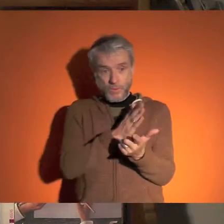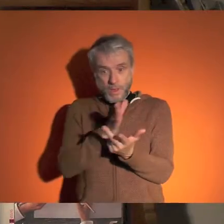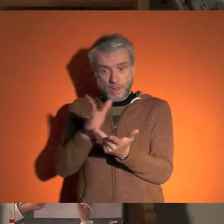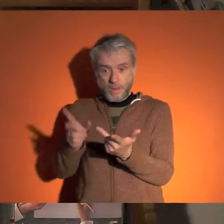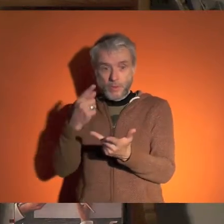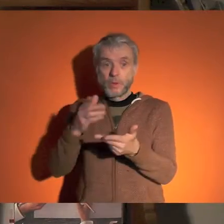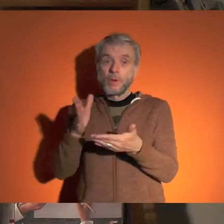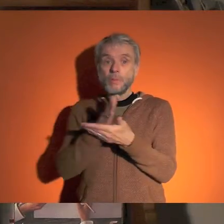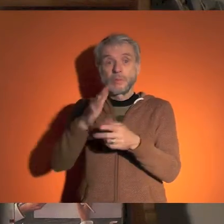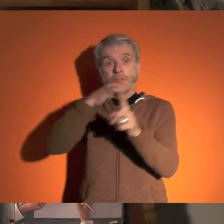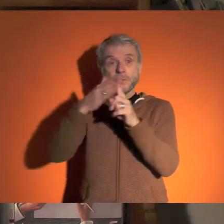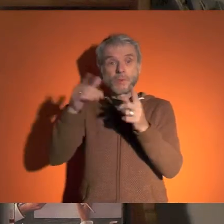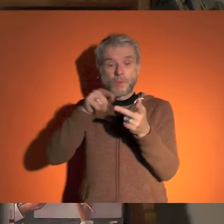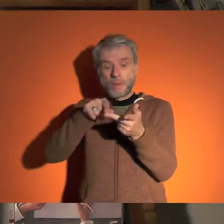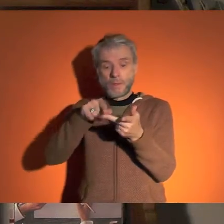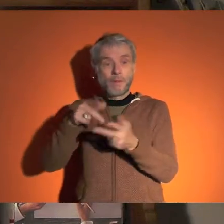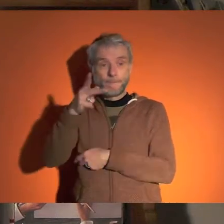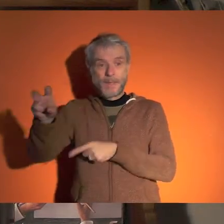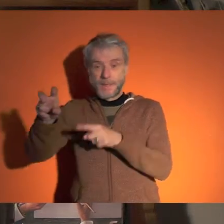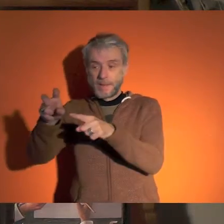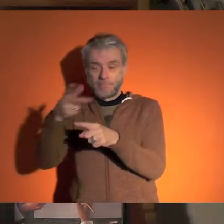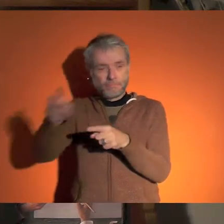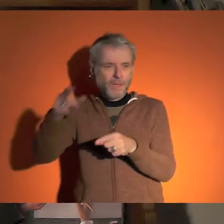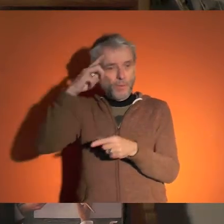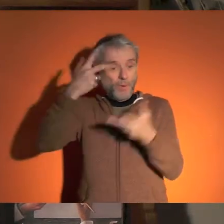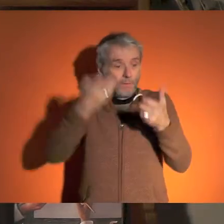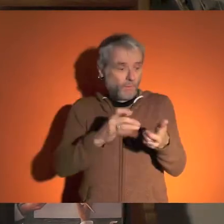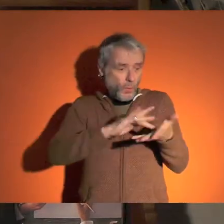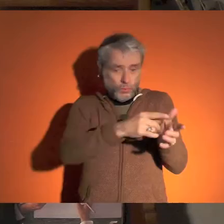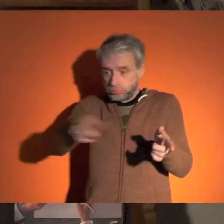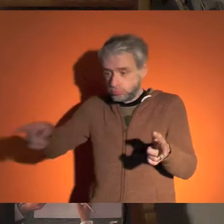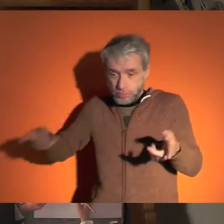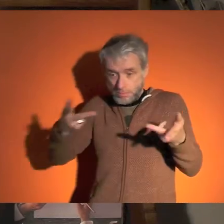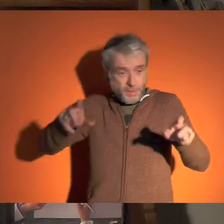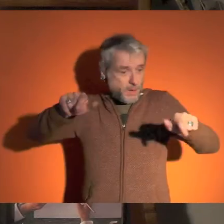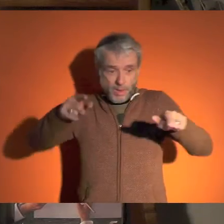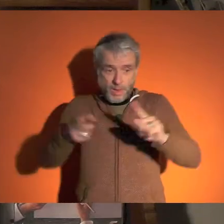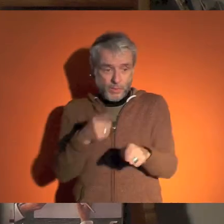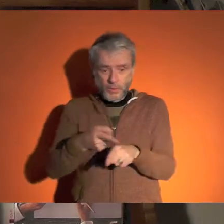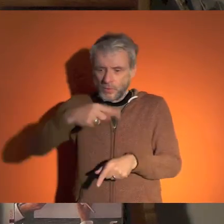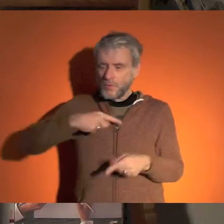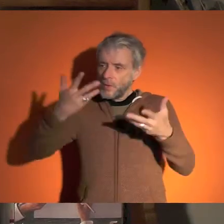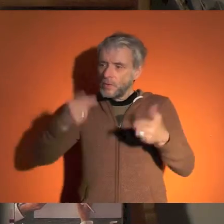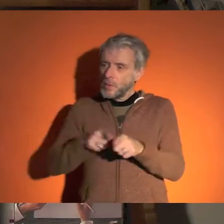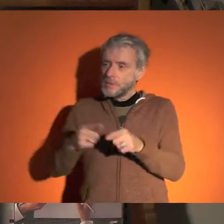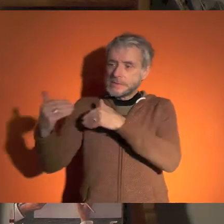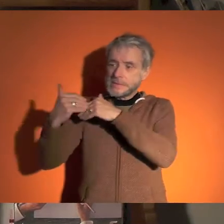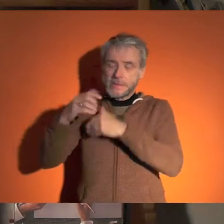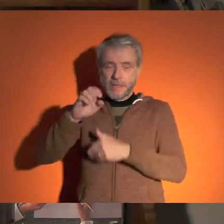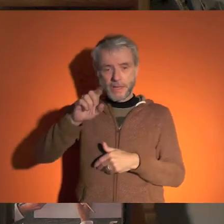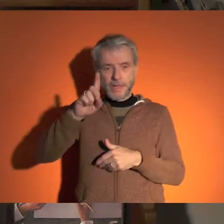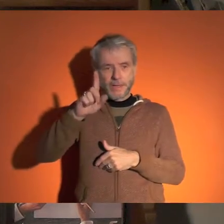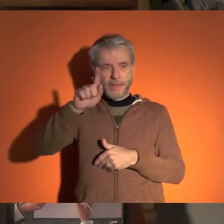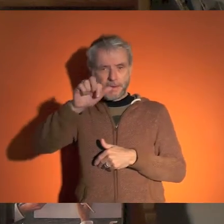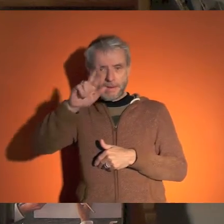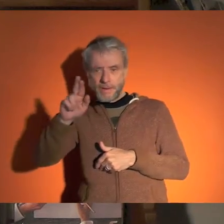L'un des trois grands axes de notre projet de société est la paix. La paix parce que tout le monde veut la paix, parce que nous souhaitons, à l